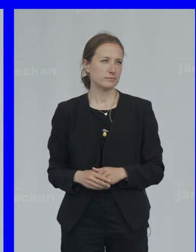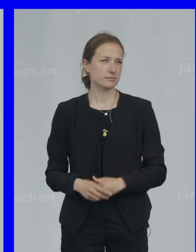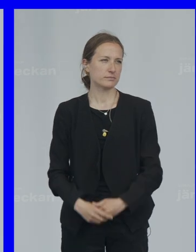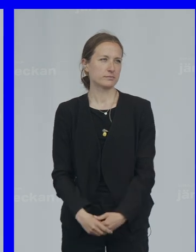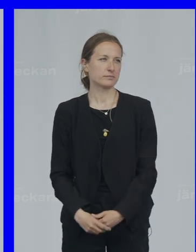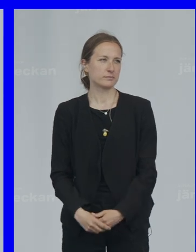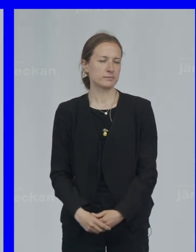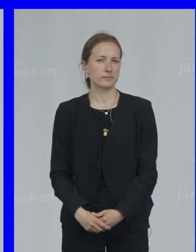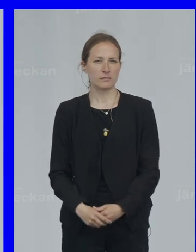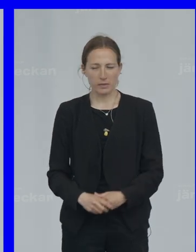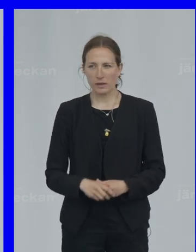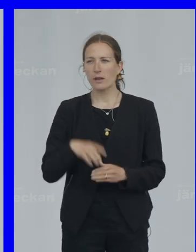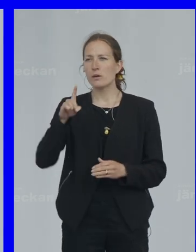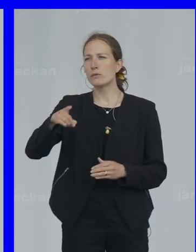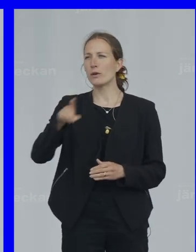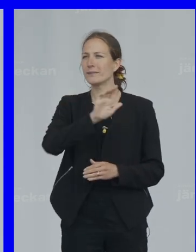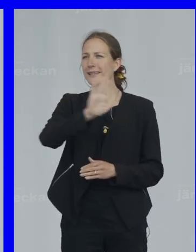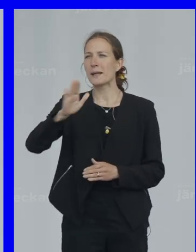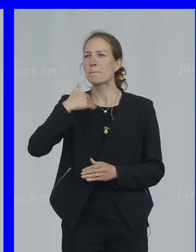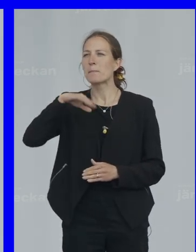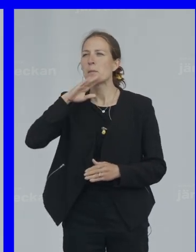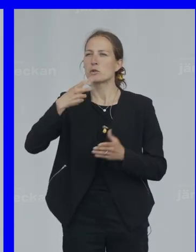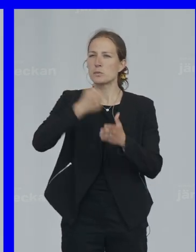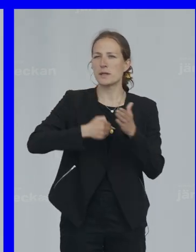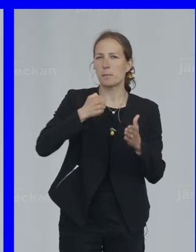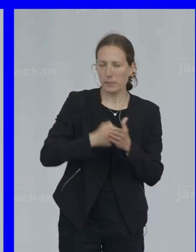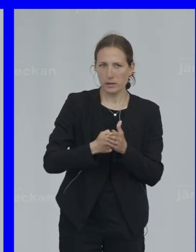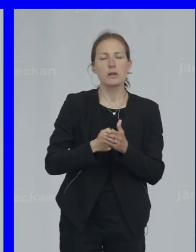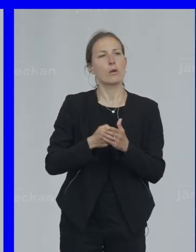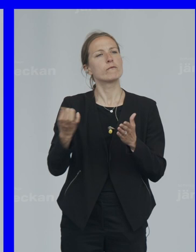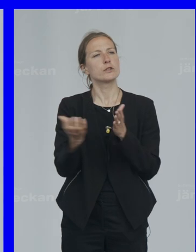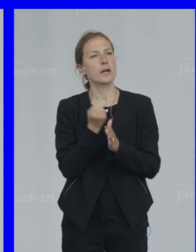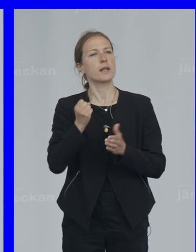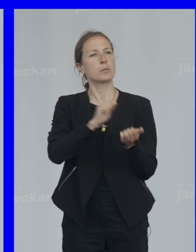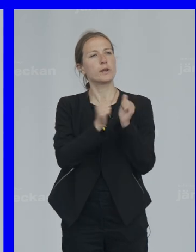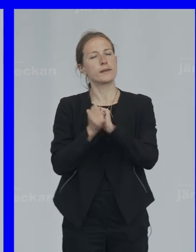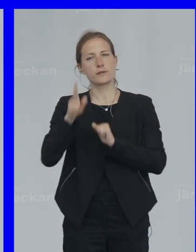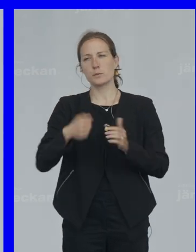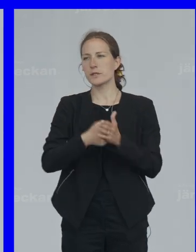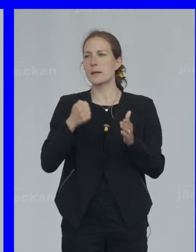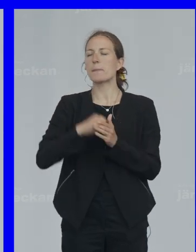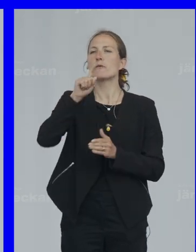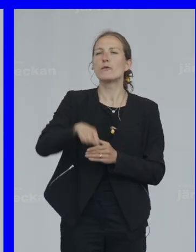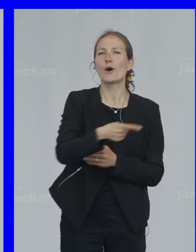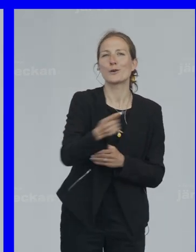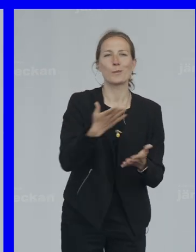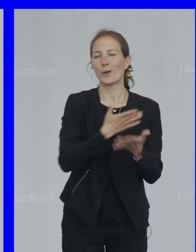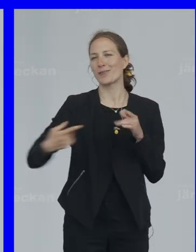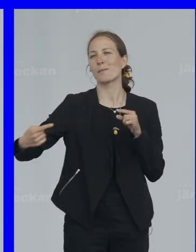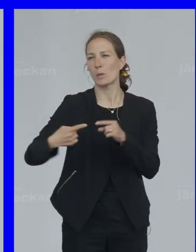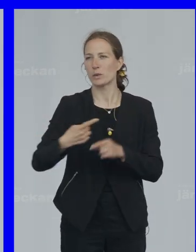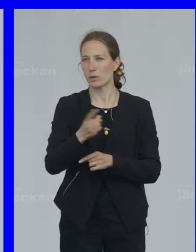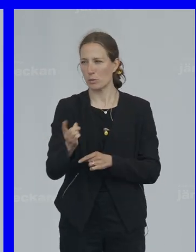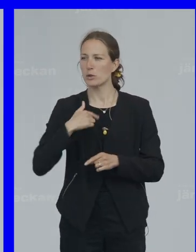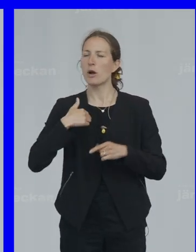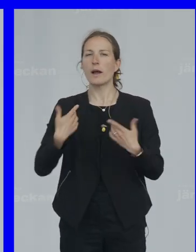För mammor som kämpar För tjänar politiker Som kämpar för dem Och inte emot dem Jag är